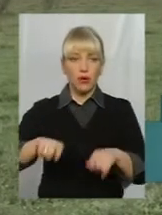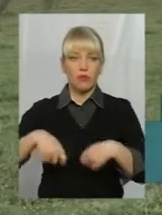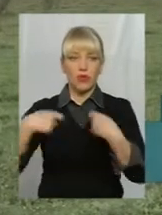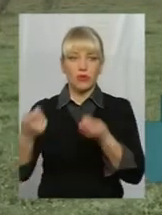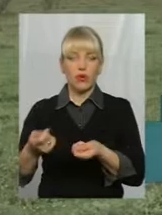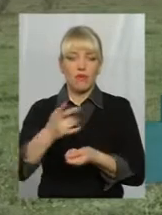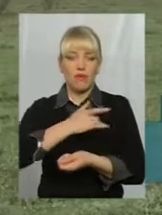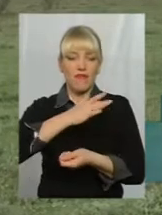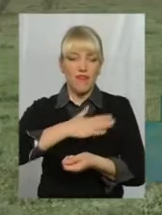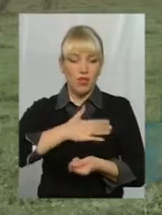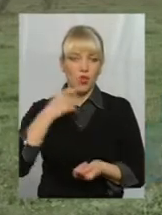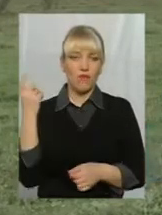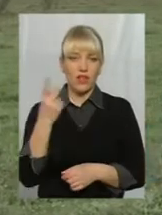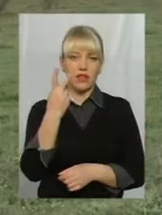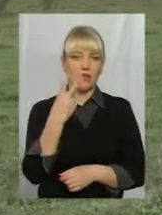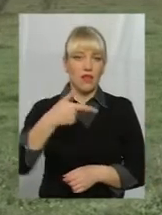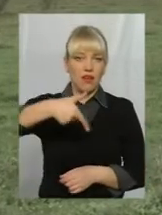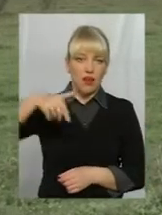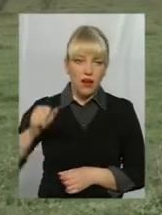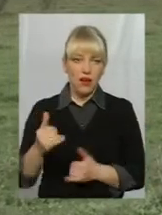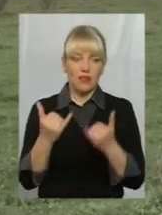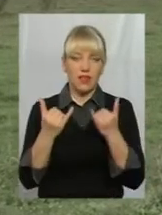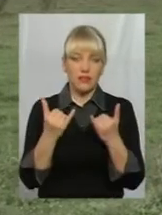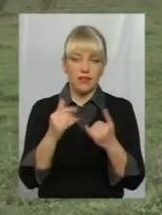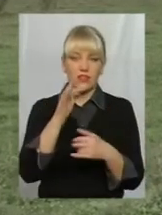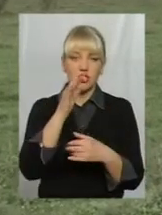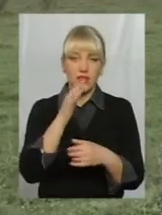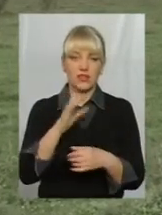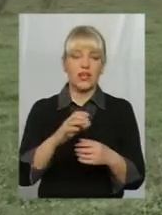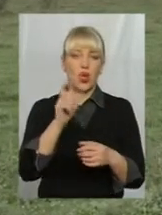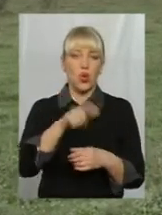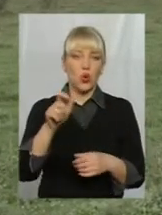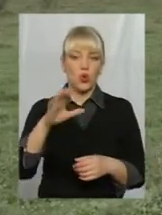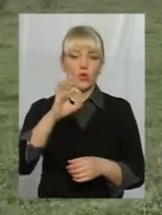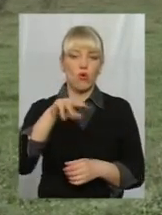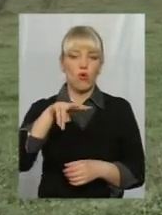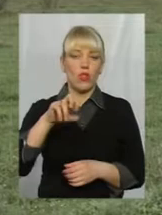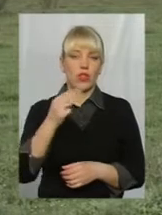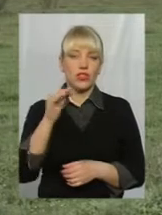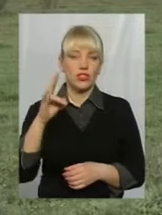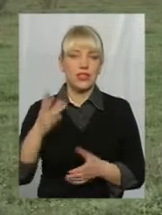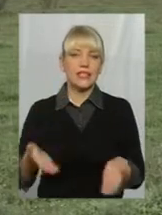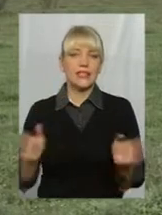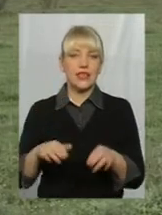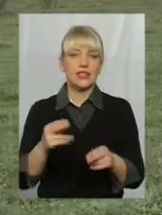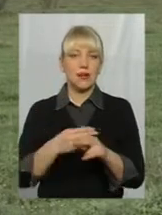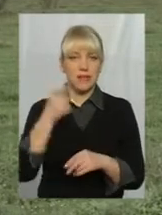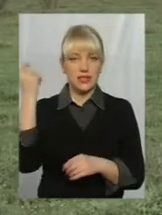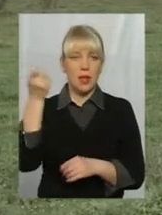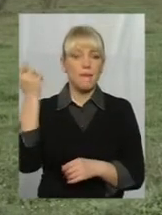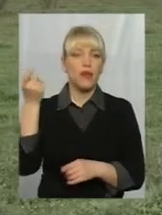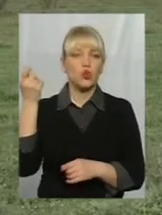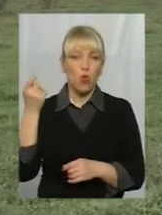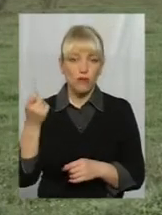гектари. На даний час жителі села Олишин взагалі залишилися без пасовища і без змоги